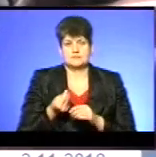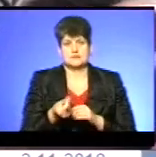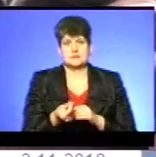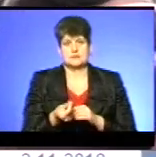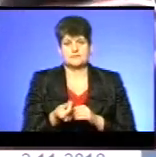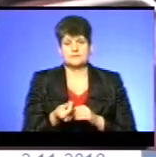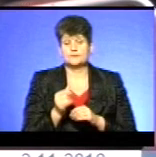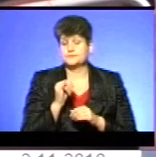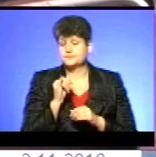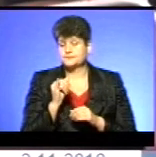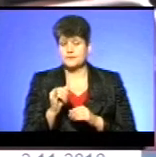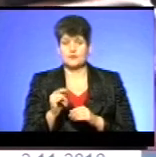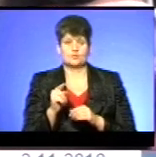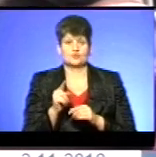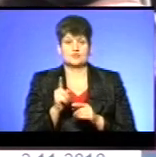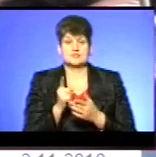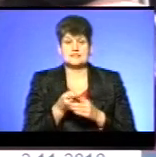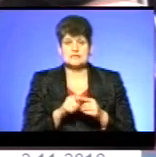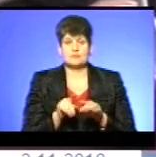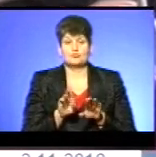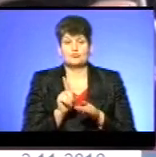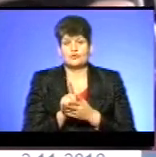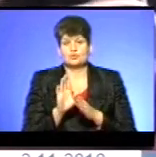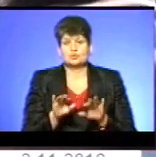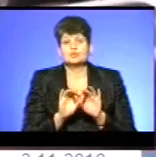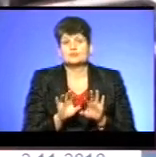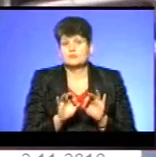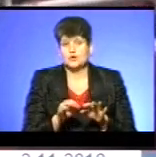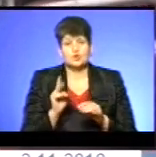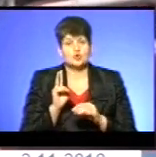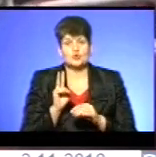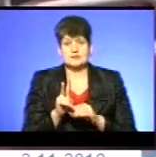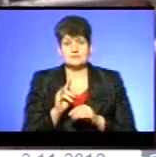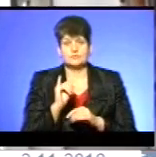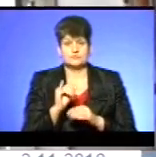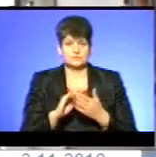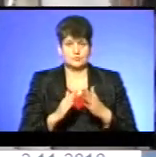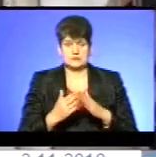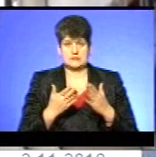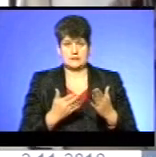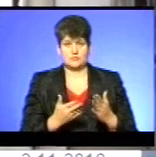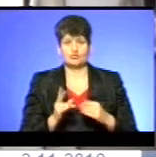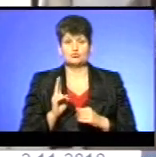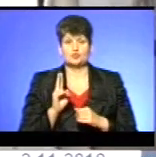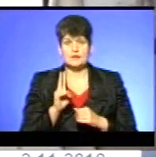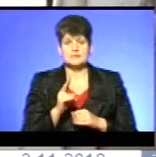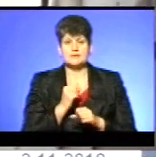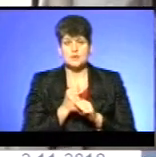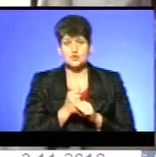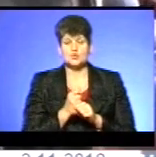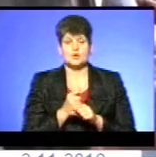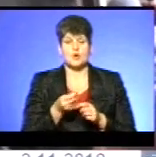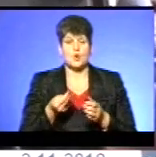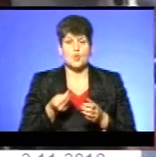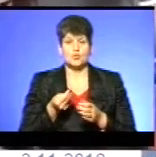Негативно, тому що вони мають бути обґрунтованими, а тролейбуси в не в дуже хорошому стані. У тролейбусі працює кондуктор